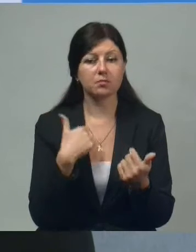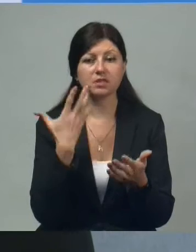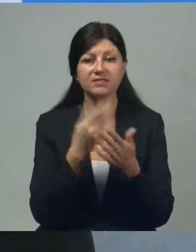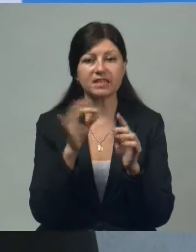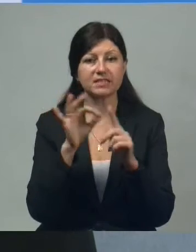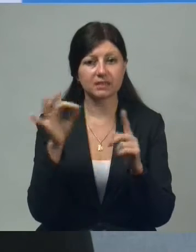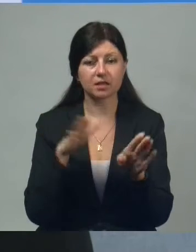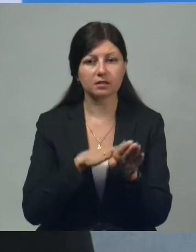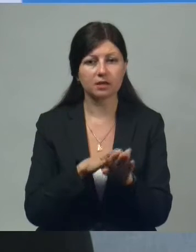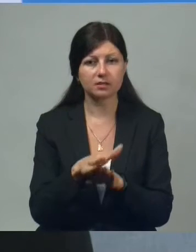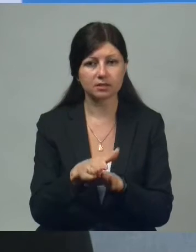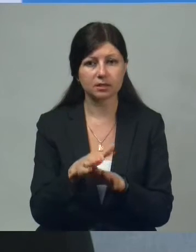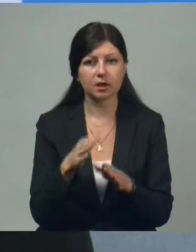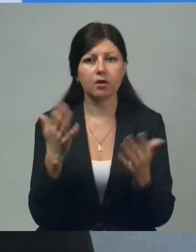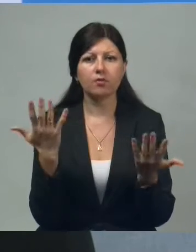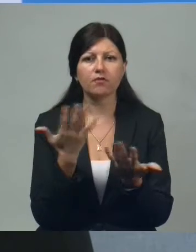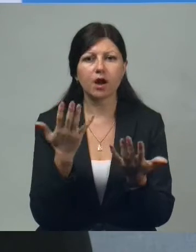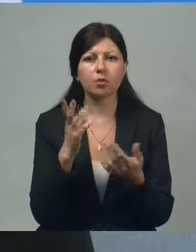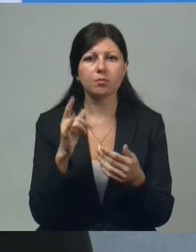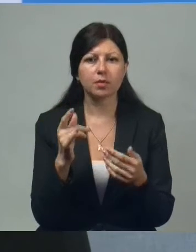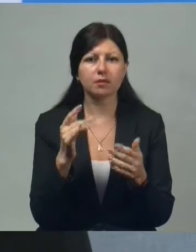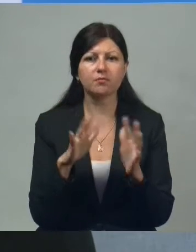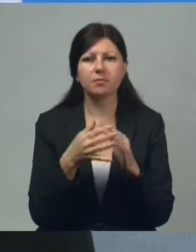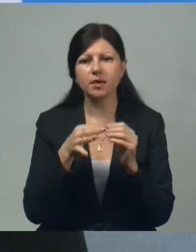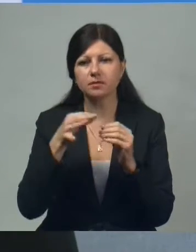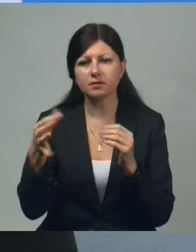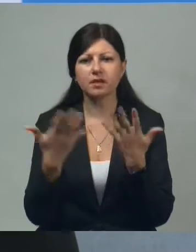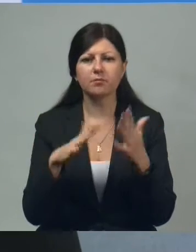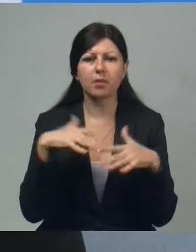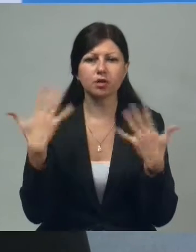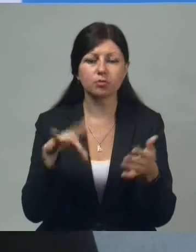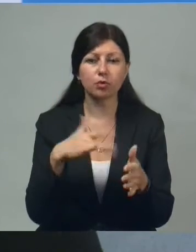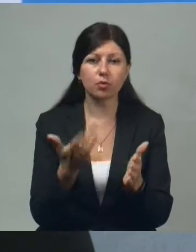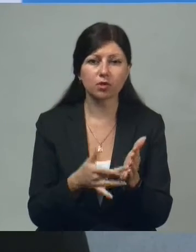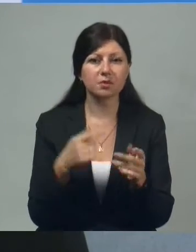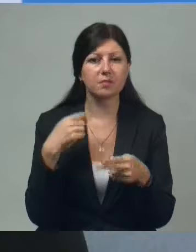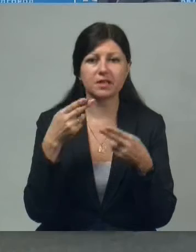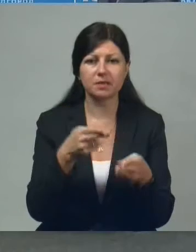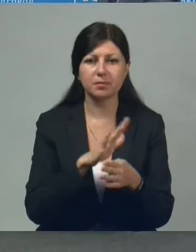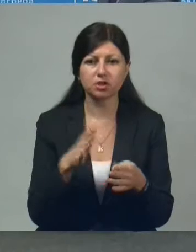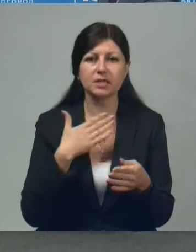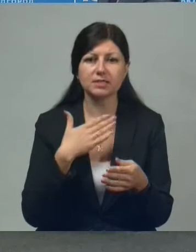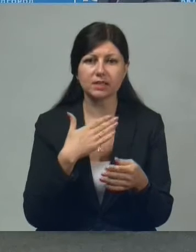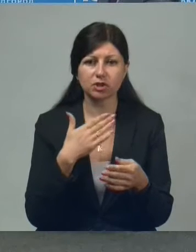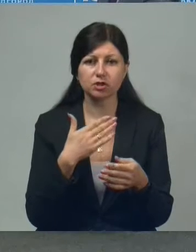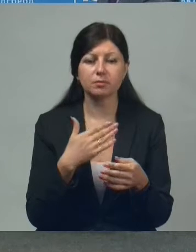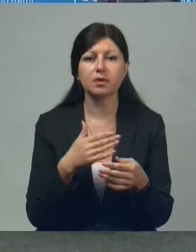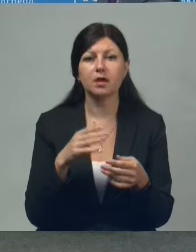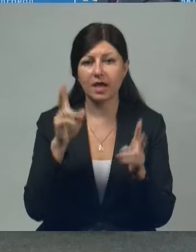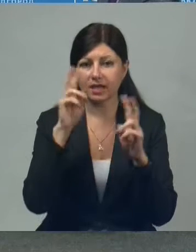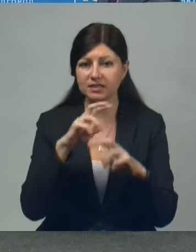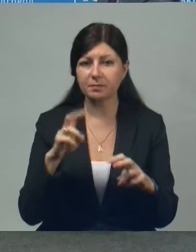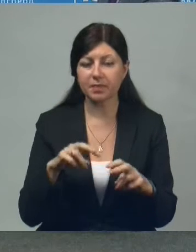достигли. Потому что в какой бы маленький поселок или в большом городе мы не приезжали с нашими электоральными